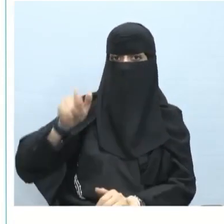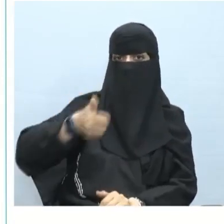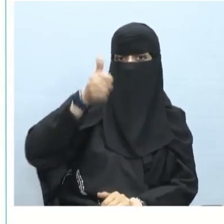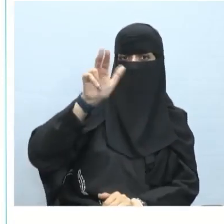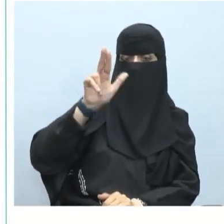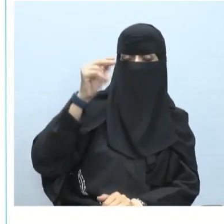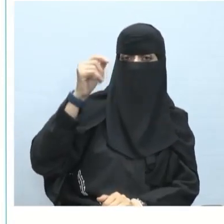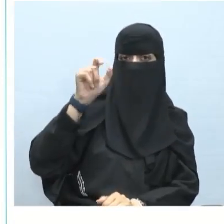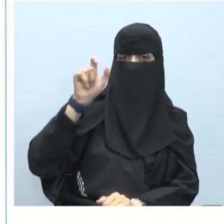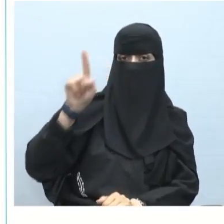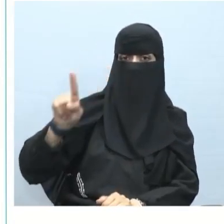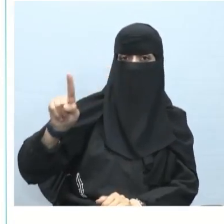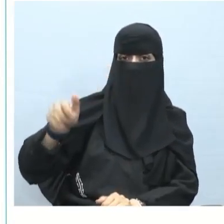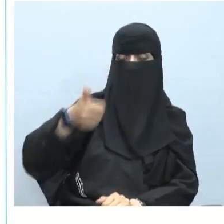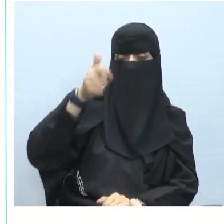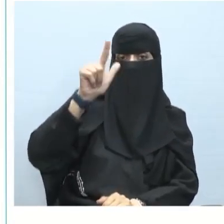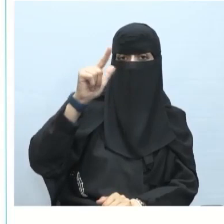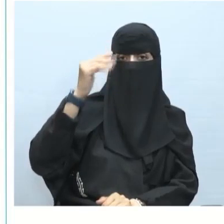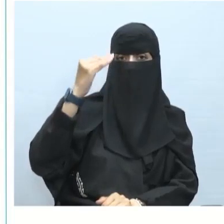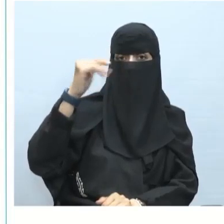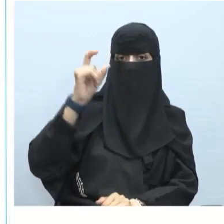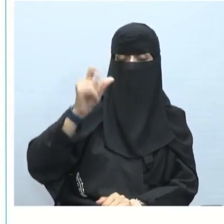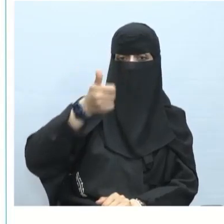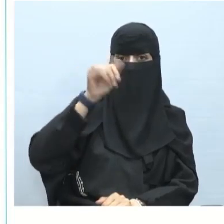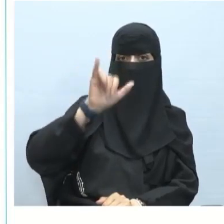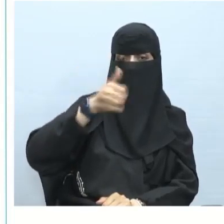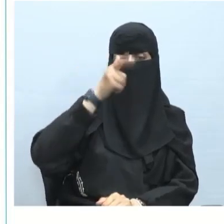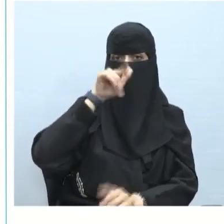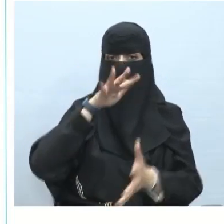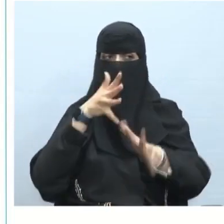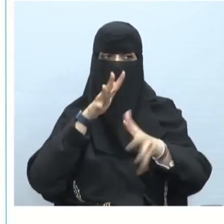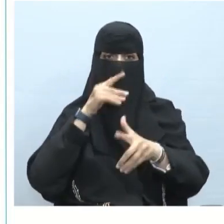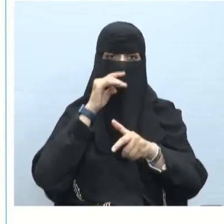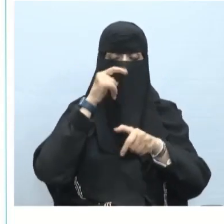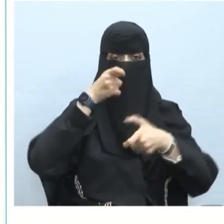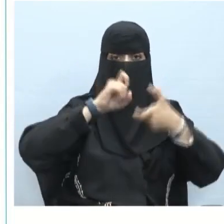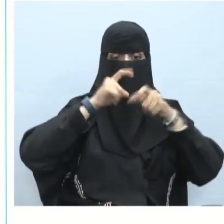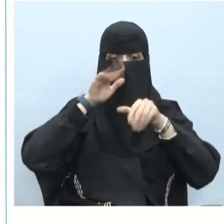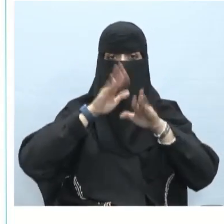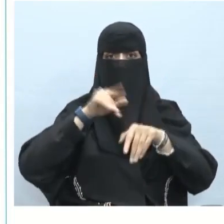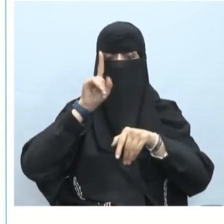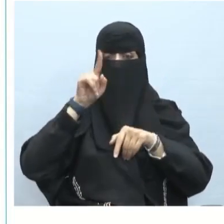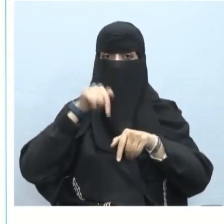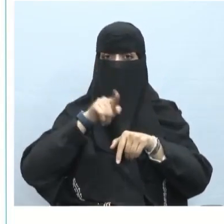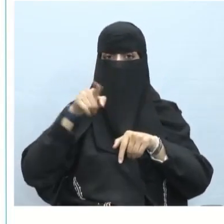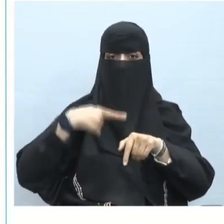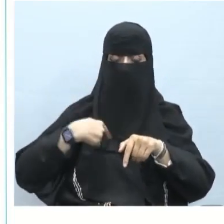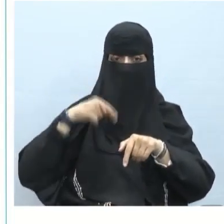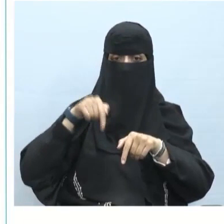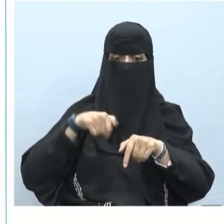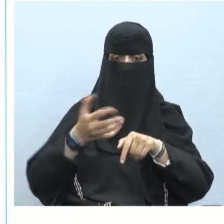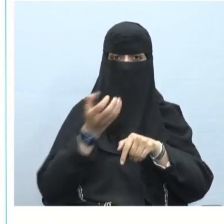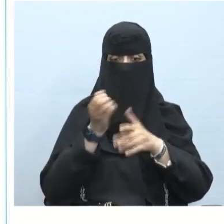إذن هنا جاءت جملة جاءت شبه جملة مكونة من حرف الجر البا والاسم